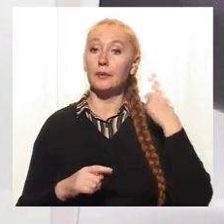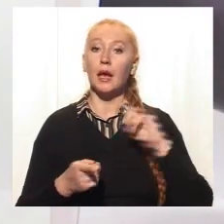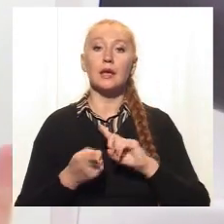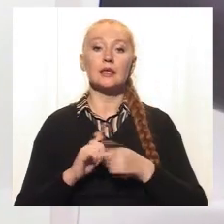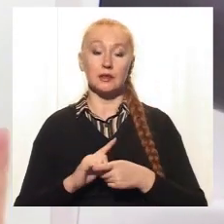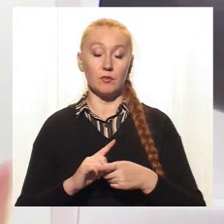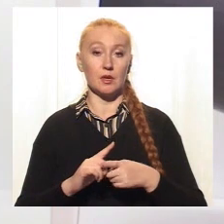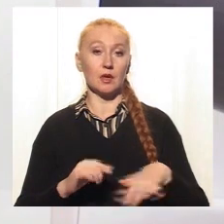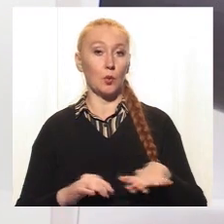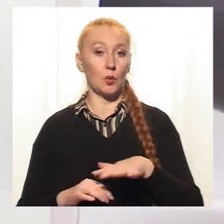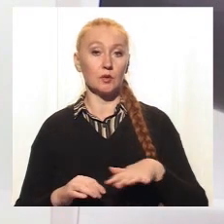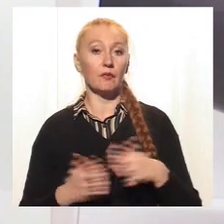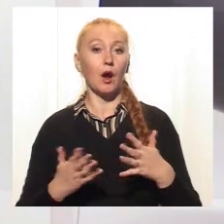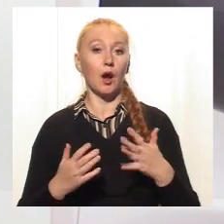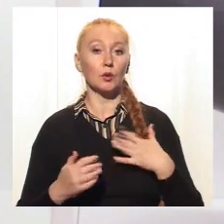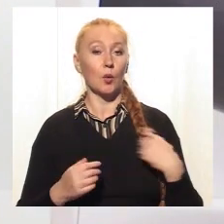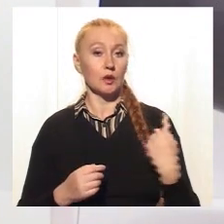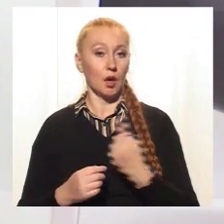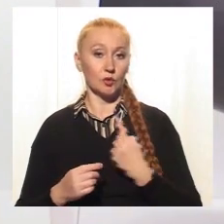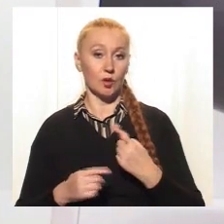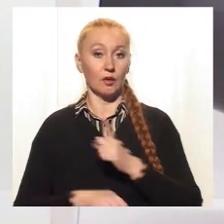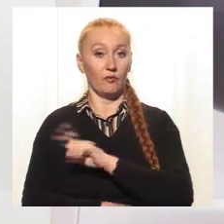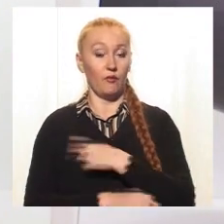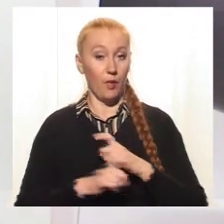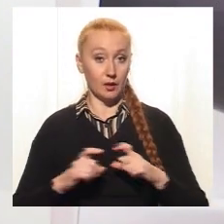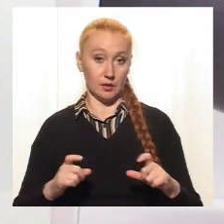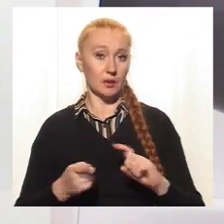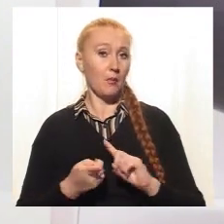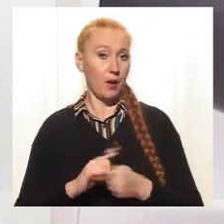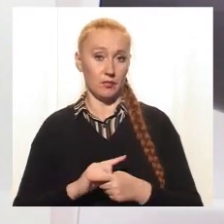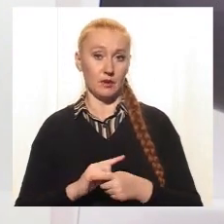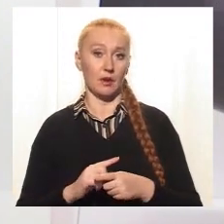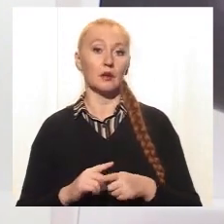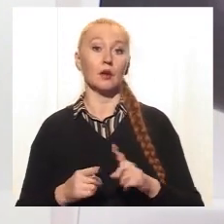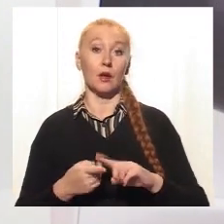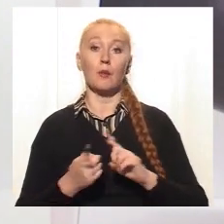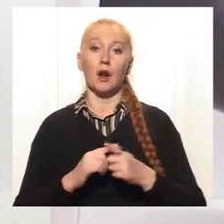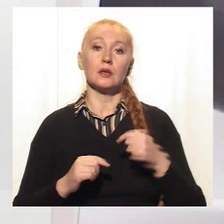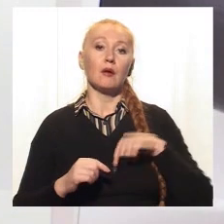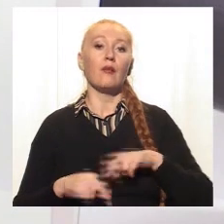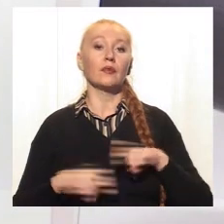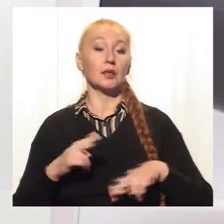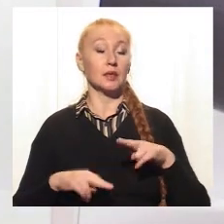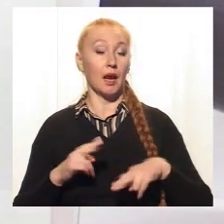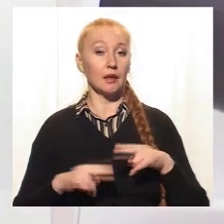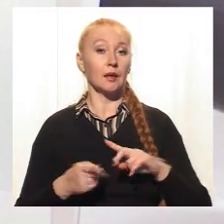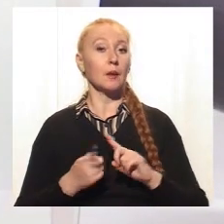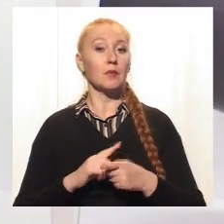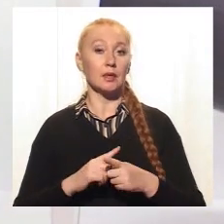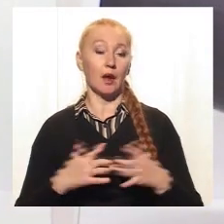пространство, яке нас окружає в больниці, кардинально поменять. Як следствие, менеється настроєння, менеється